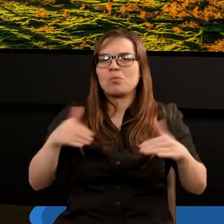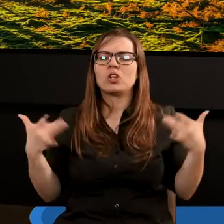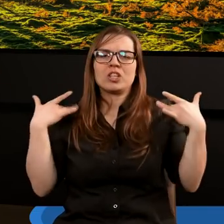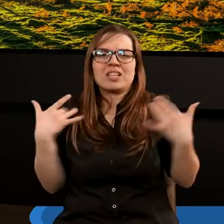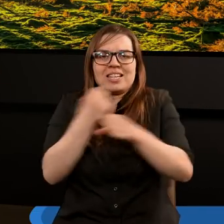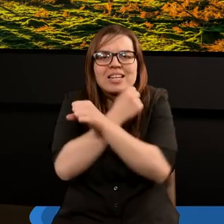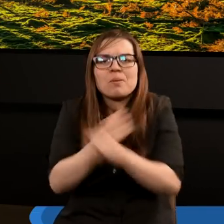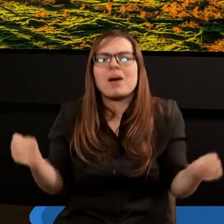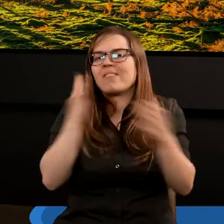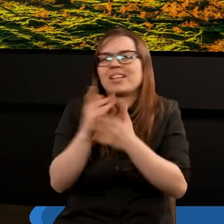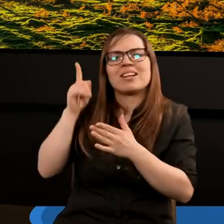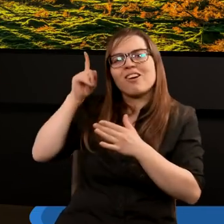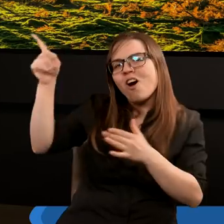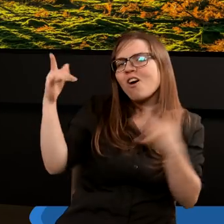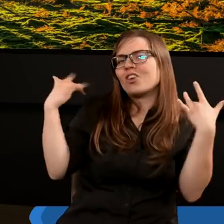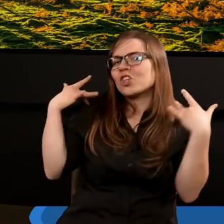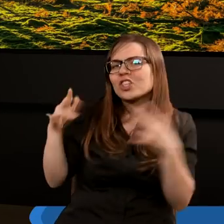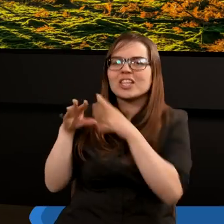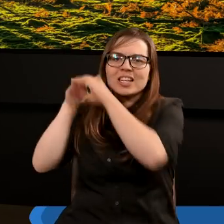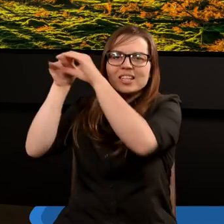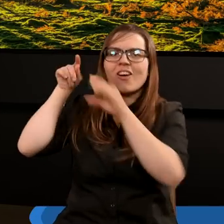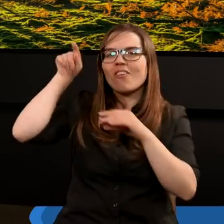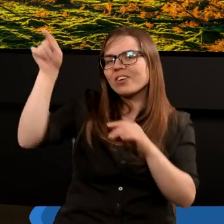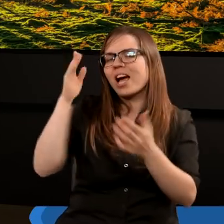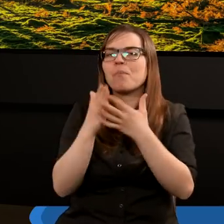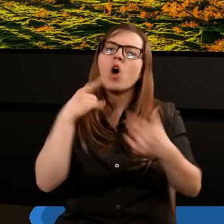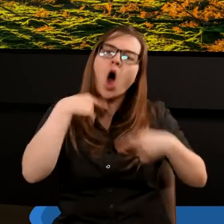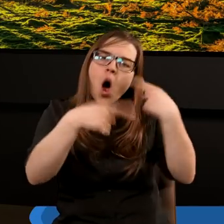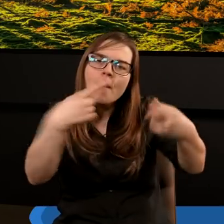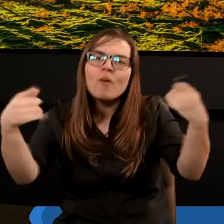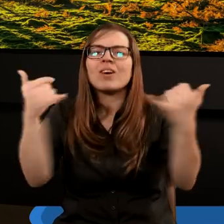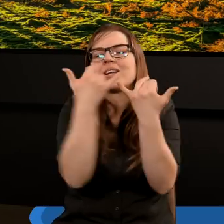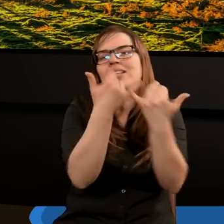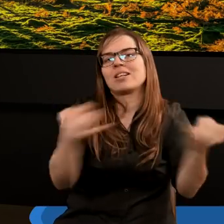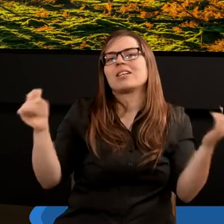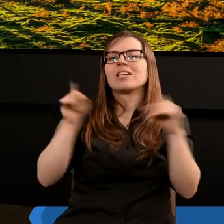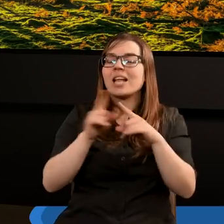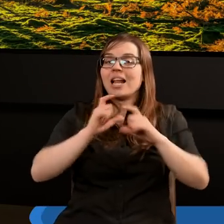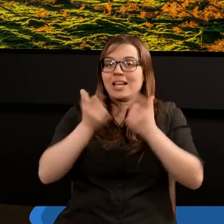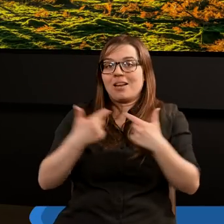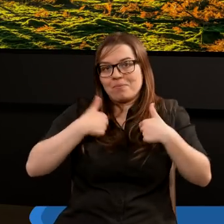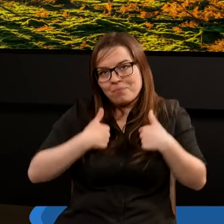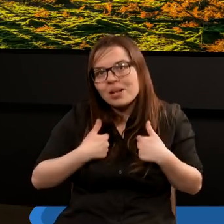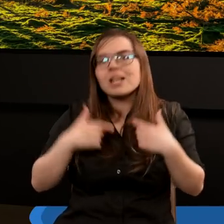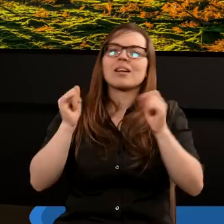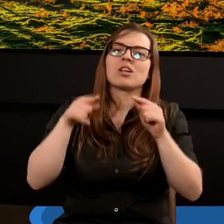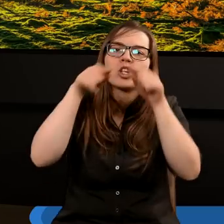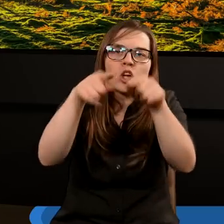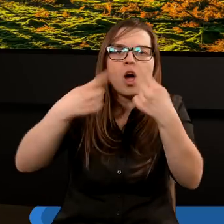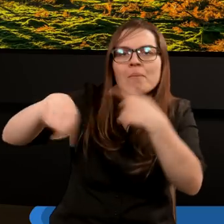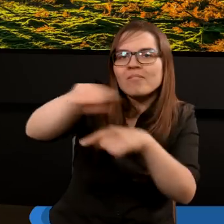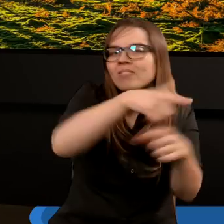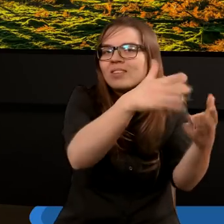Jezusa, którym możemy żyć, o którym możemy opowiadać. Życzyłbym z całego serca i Wam, i